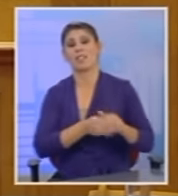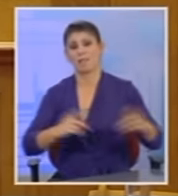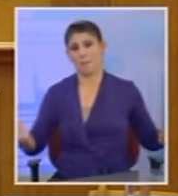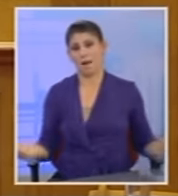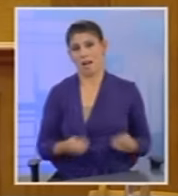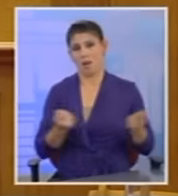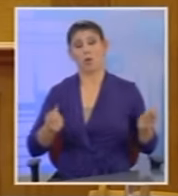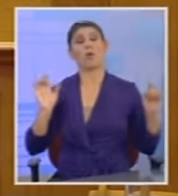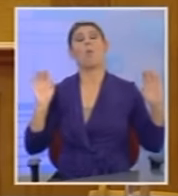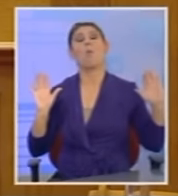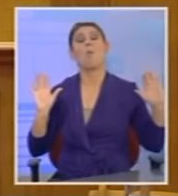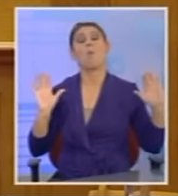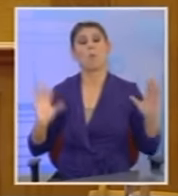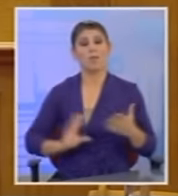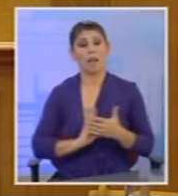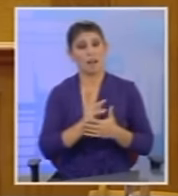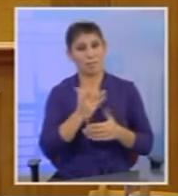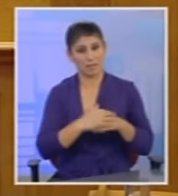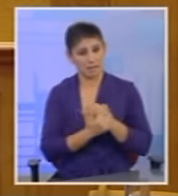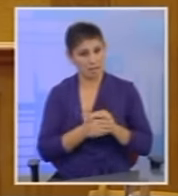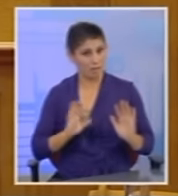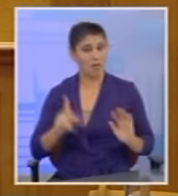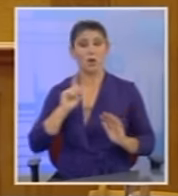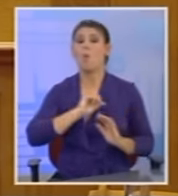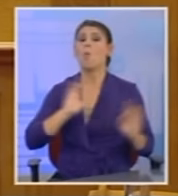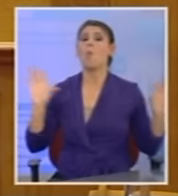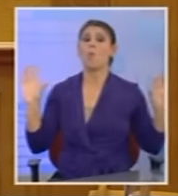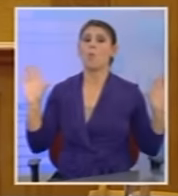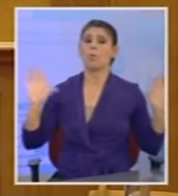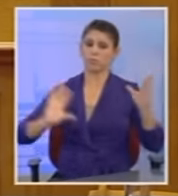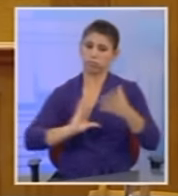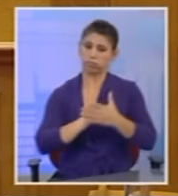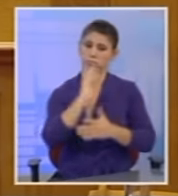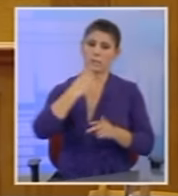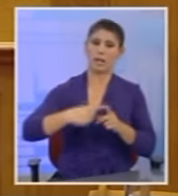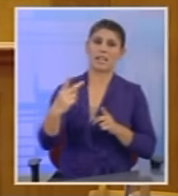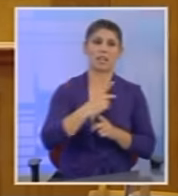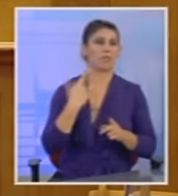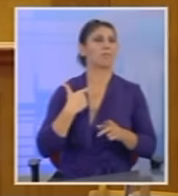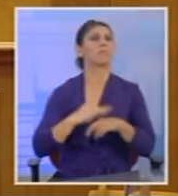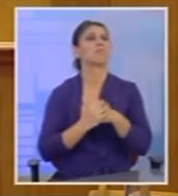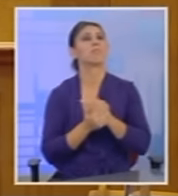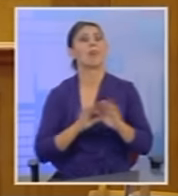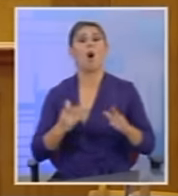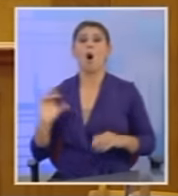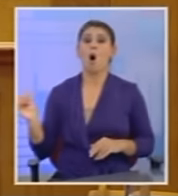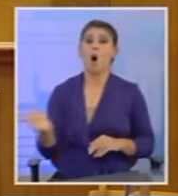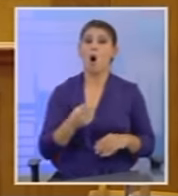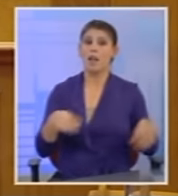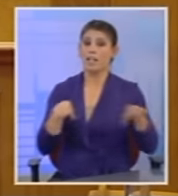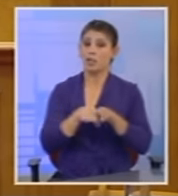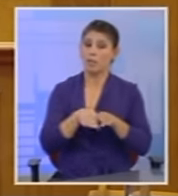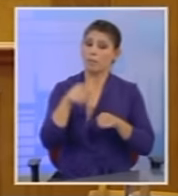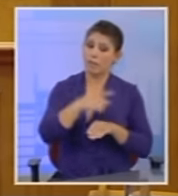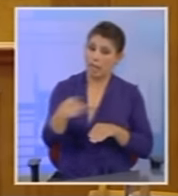ούτε η ανάπτυξη ούτε η ευημερία της ελληνικής κοινωνίας. Διότι όλα τα εισοδύναμα και τα προηγούμενα και αυτά